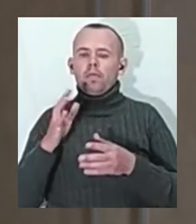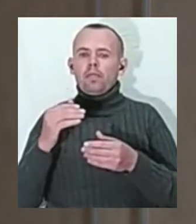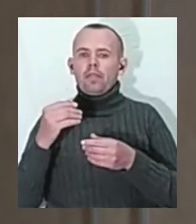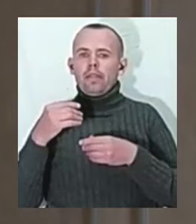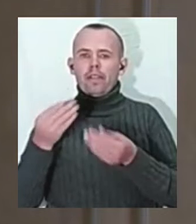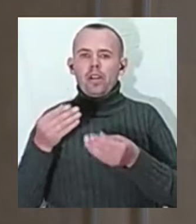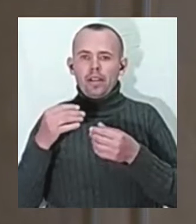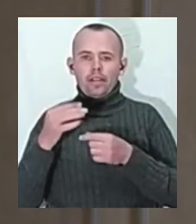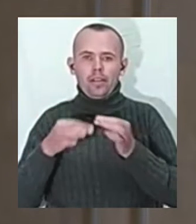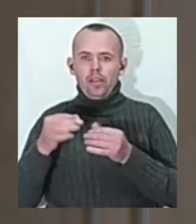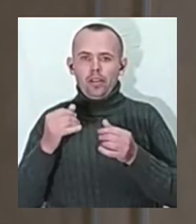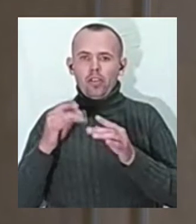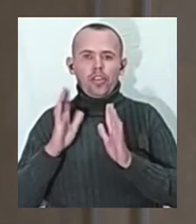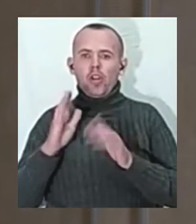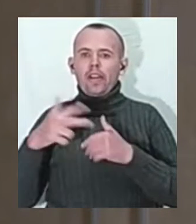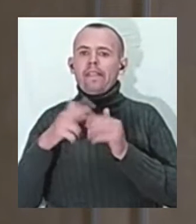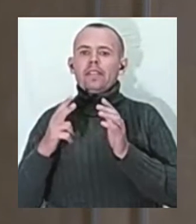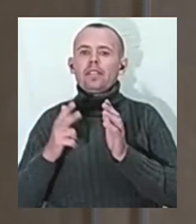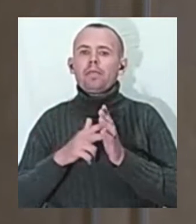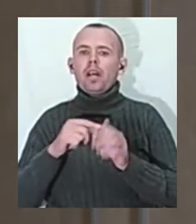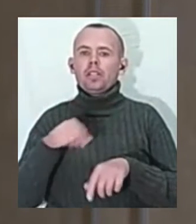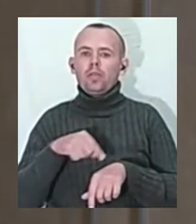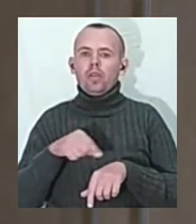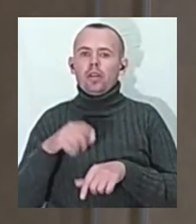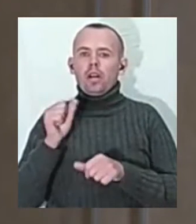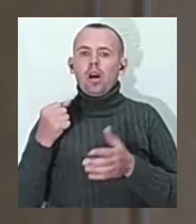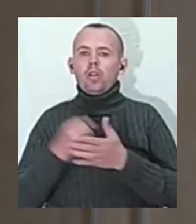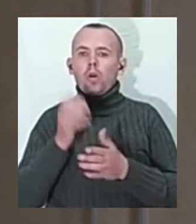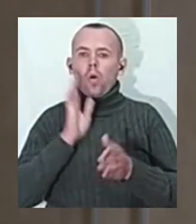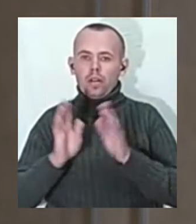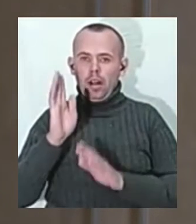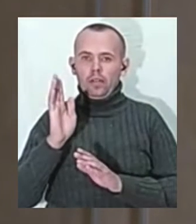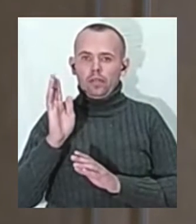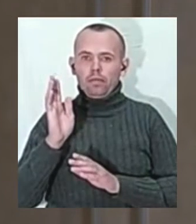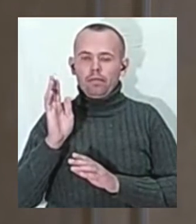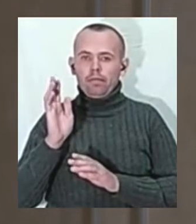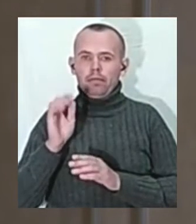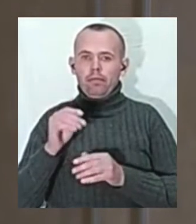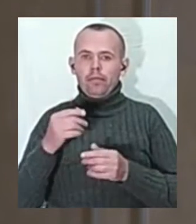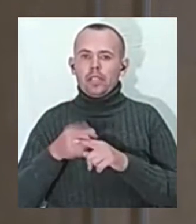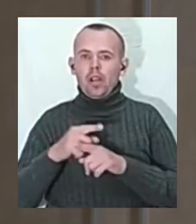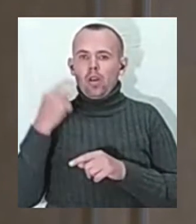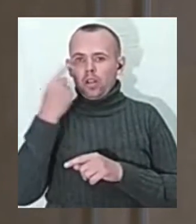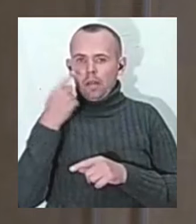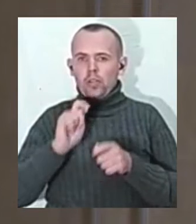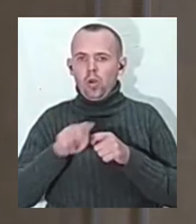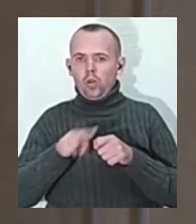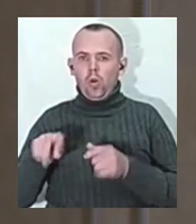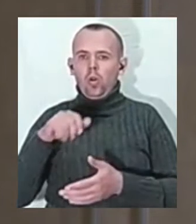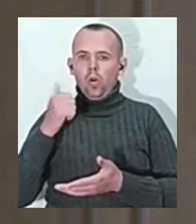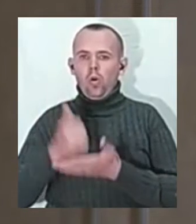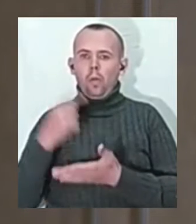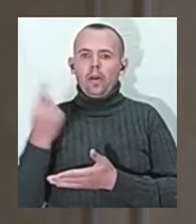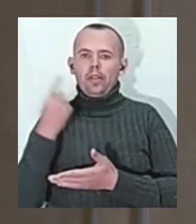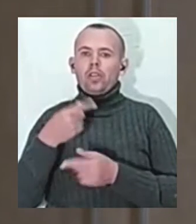17-ї години, а до ранку. Це на особистому контролі губернатора. Тому, я думаю, проблеми вже з ліжками